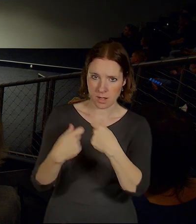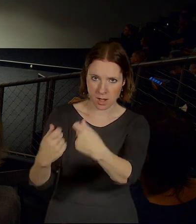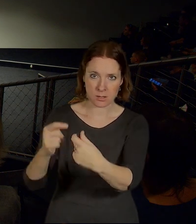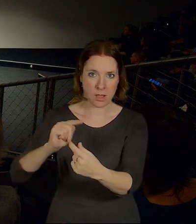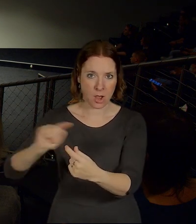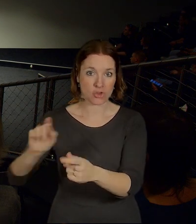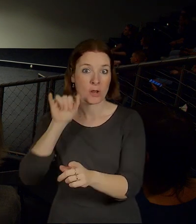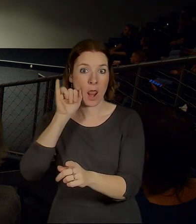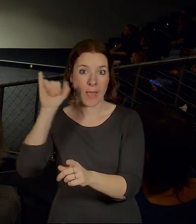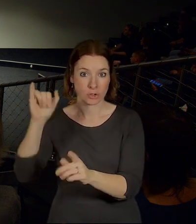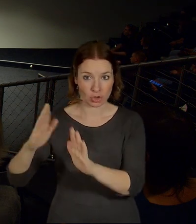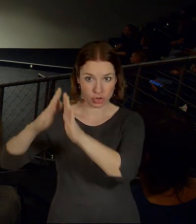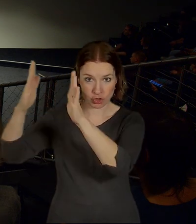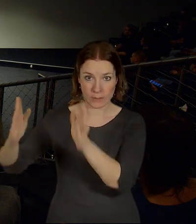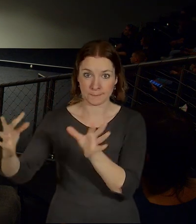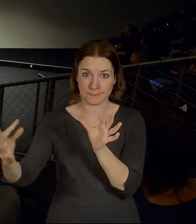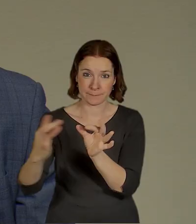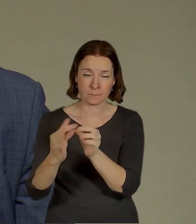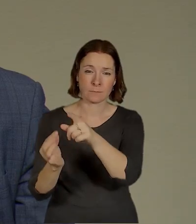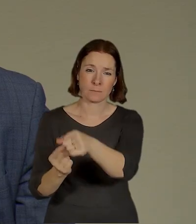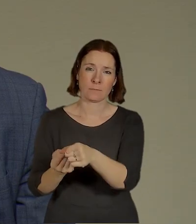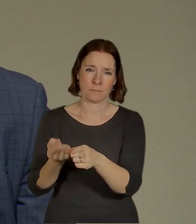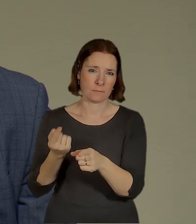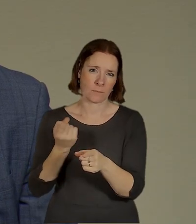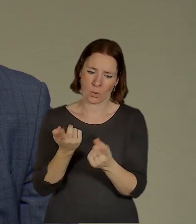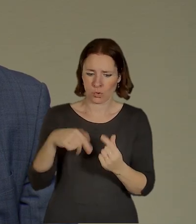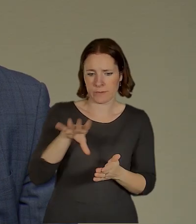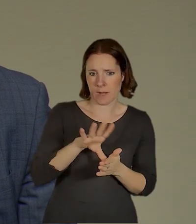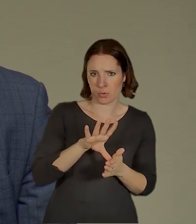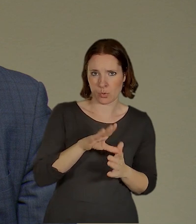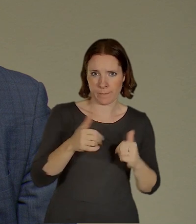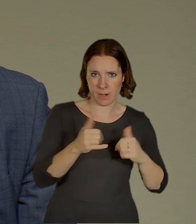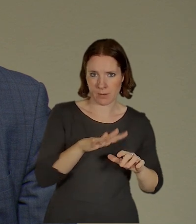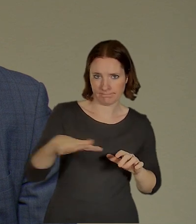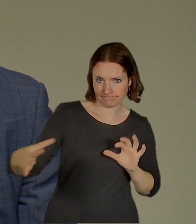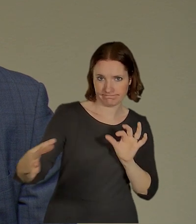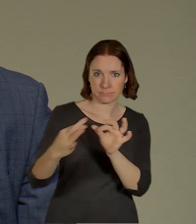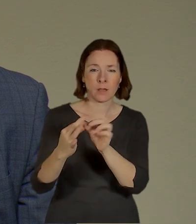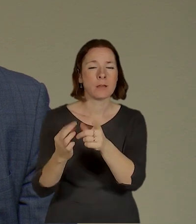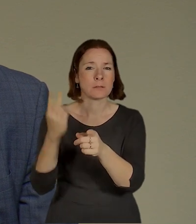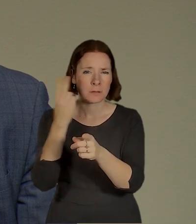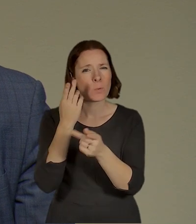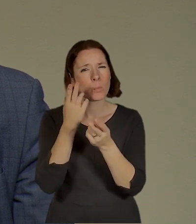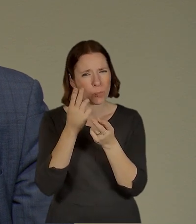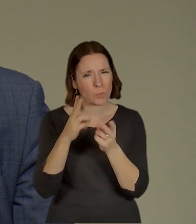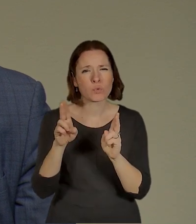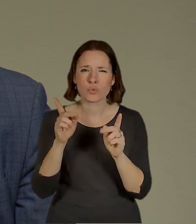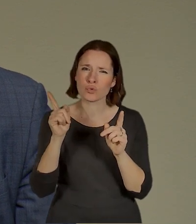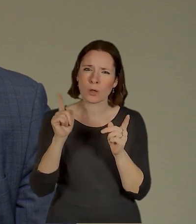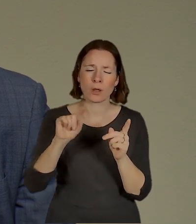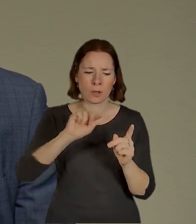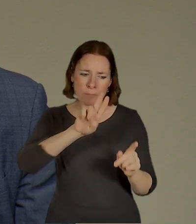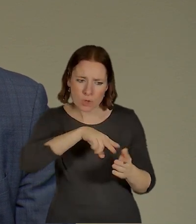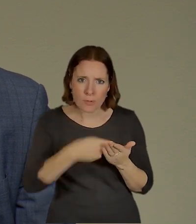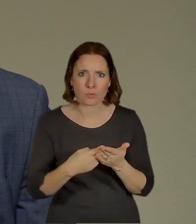letiště obecně z centra, tak de facto by tam možná mohlo ubít trochu těch přestupů,